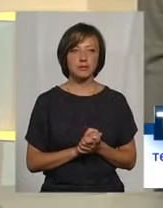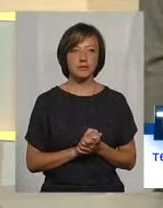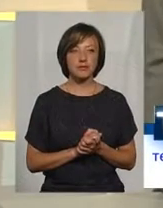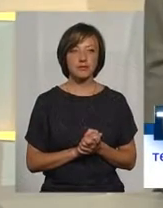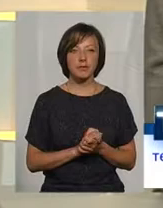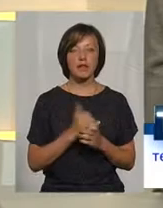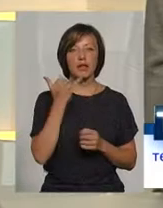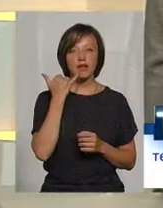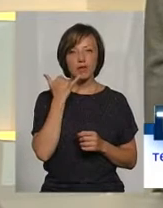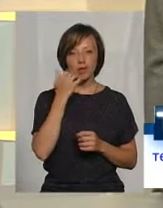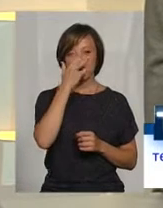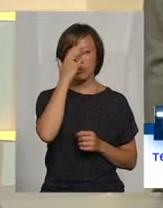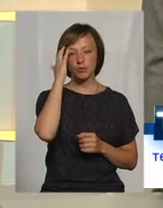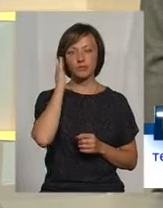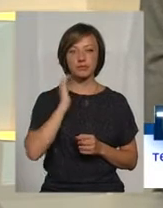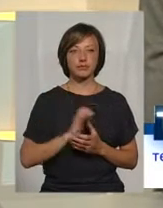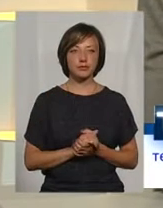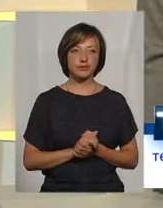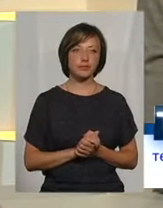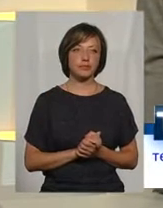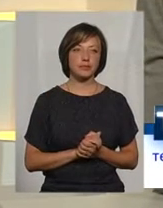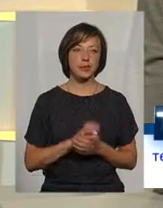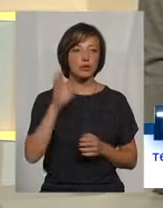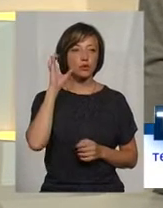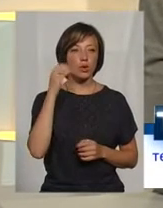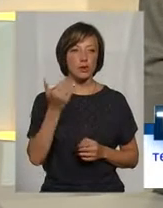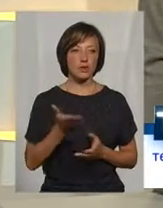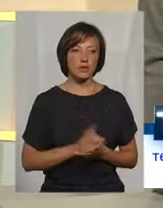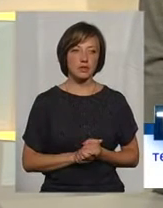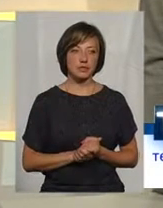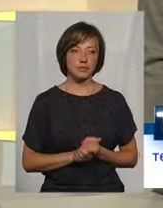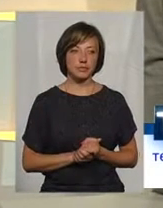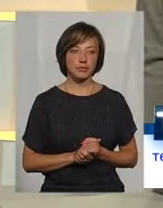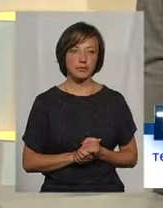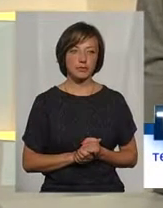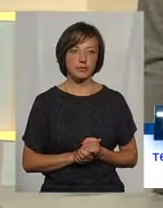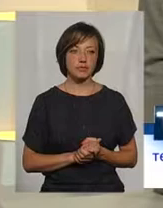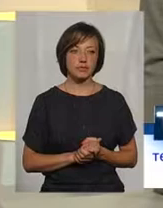096-68-850-68. Слухаємо глядача, говоріть, будь ласка.